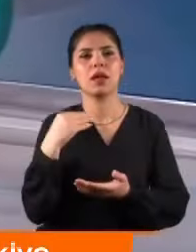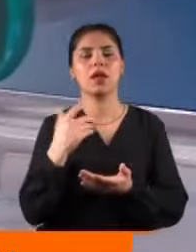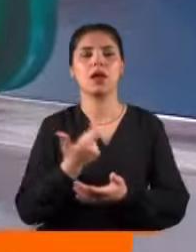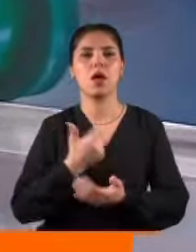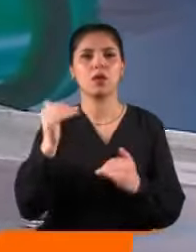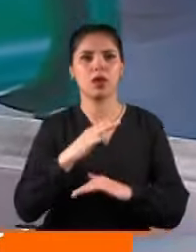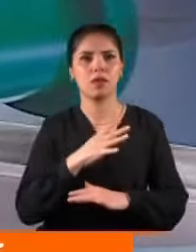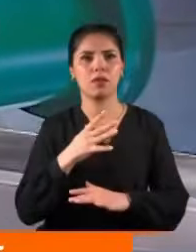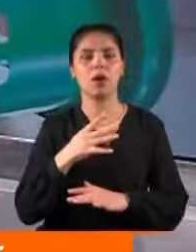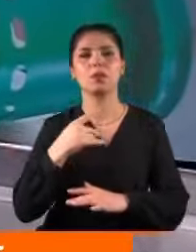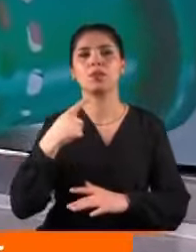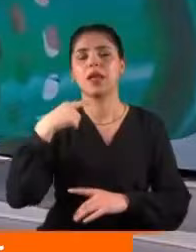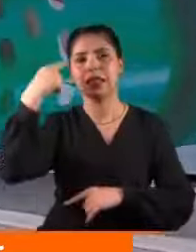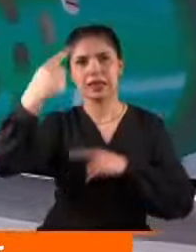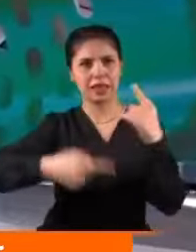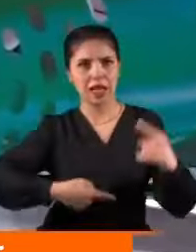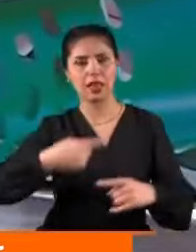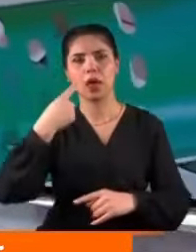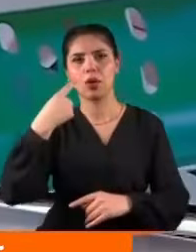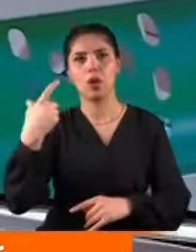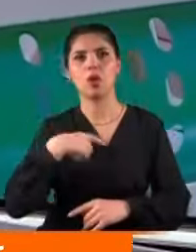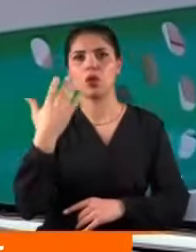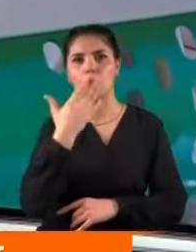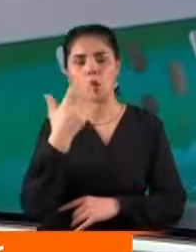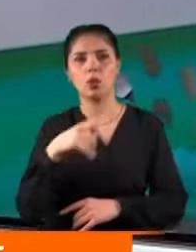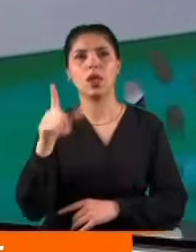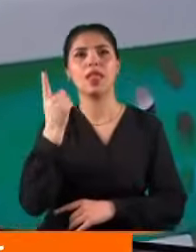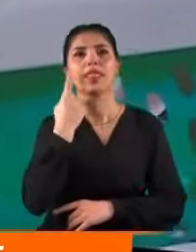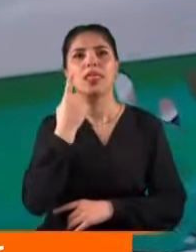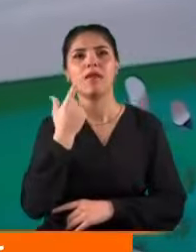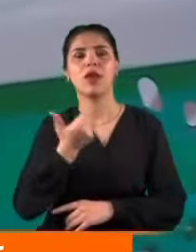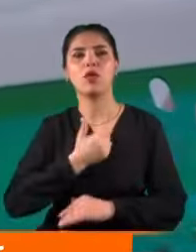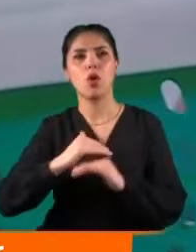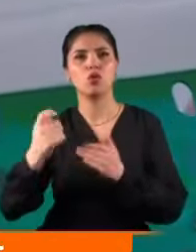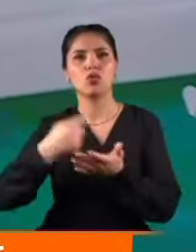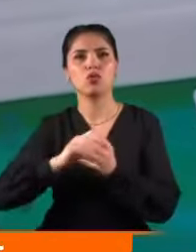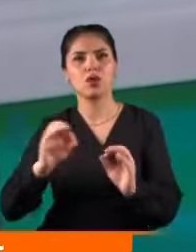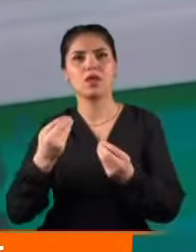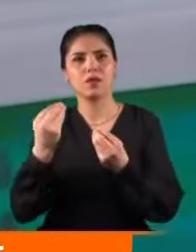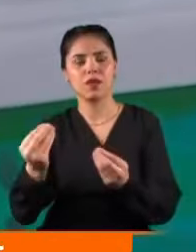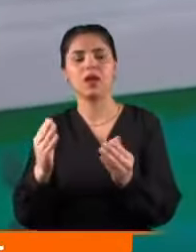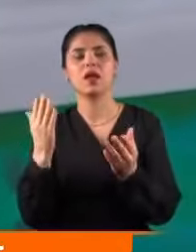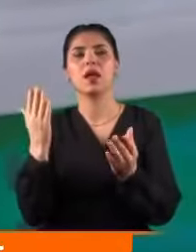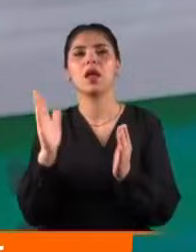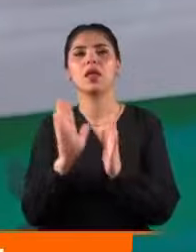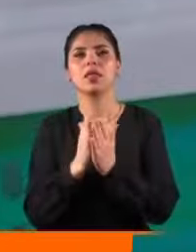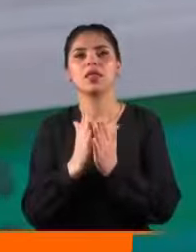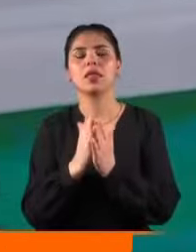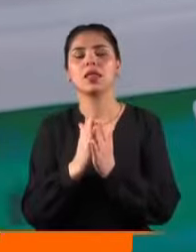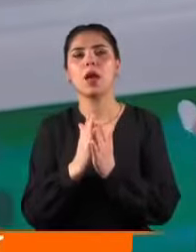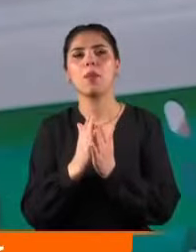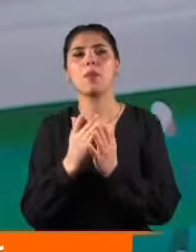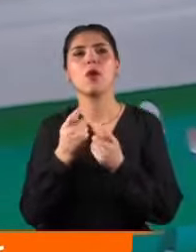bununla ilgili. Önümüzdeki eğitim-öğretim yılından itibaren özel okullarda da devletin öğrencilere ücretsiz olarak verdiği ders kitaplarının okutulması